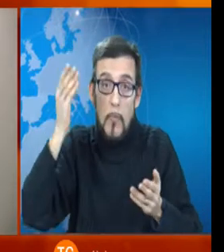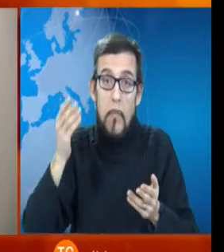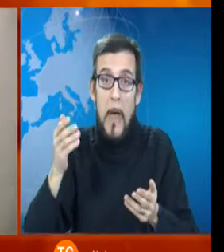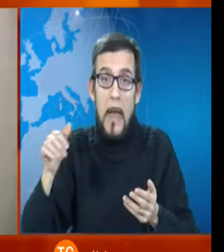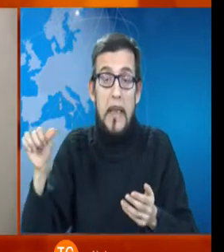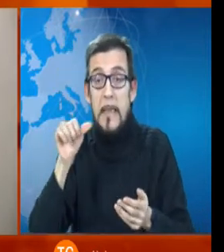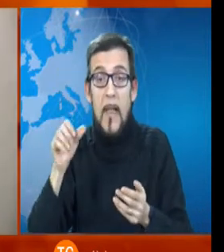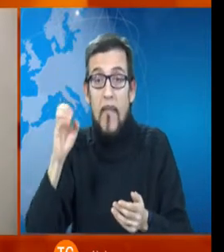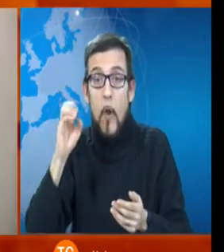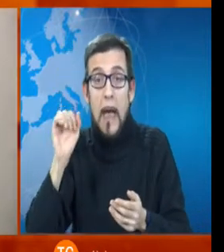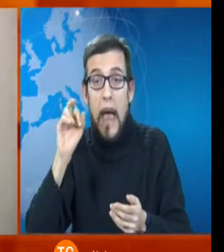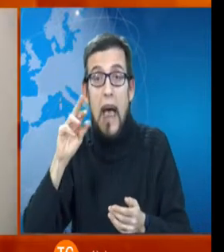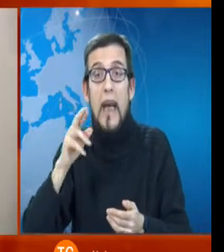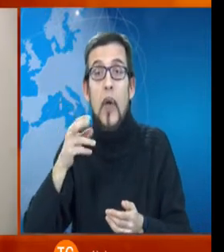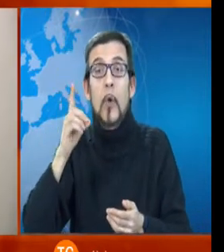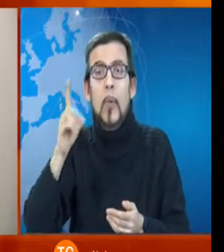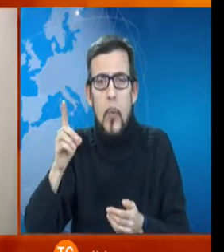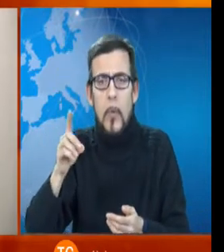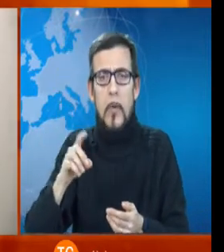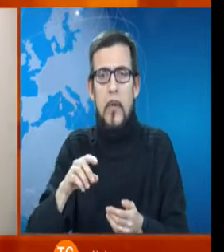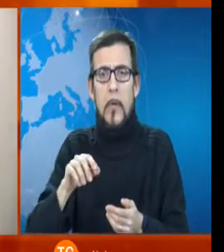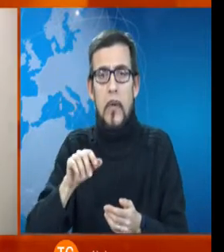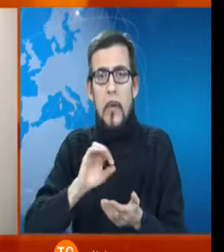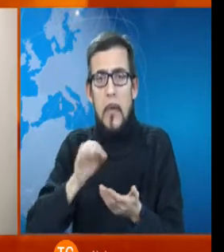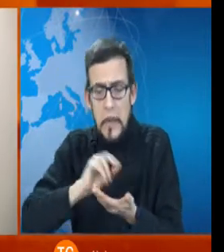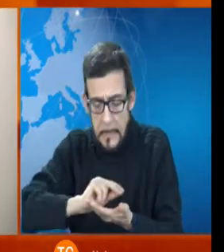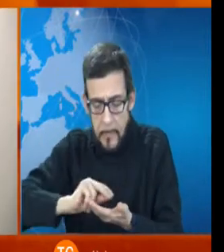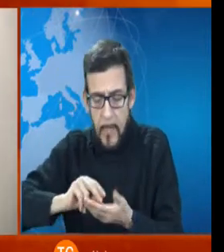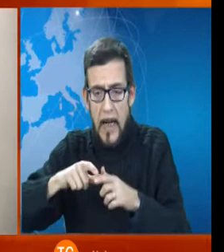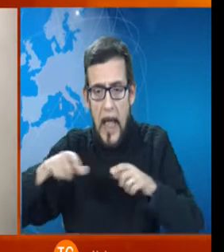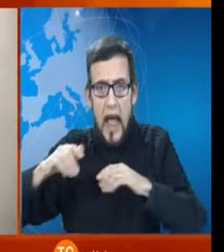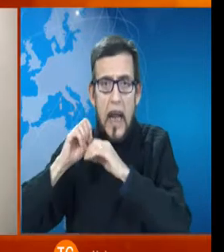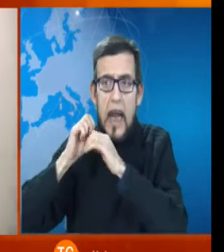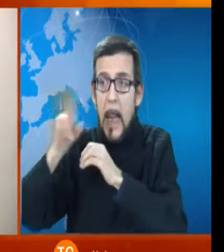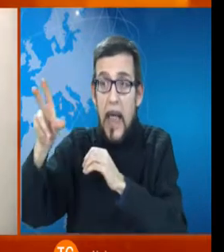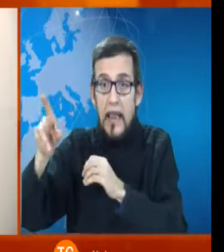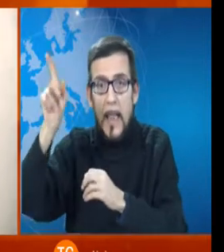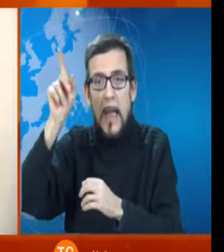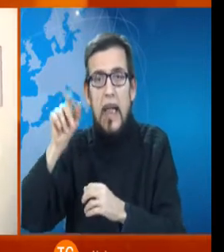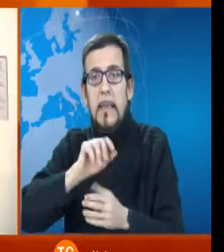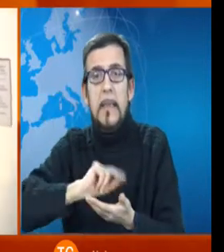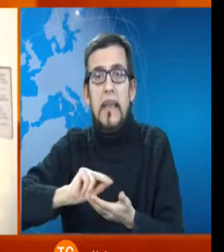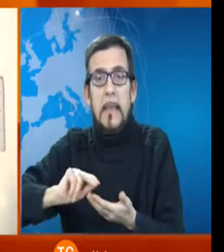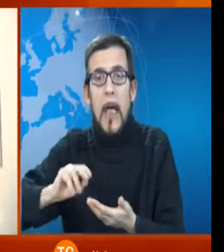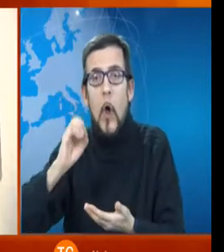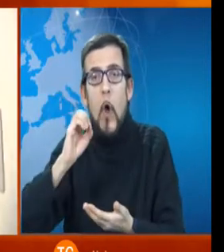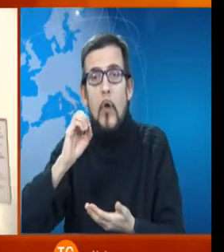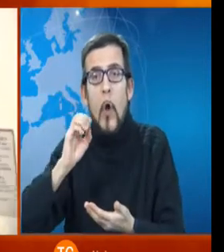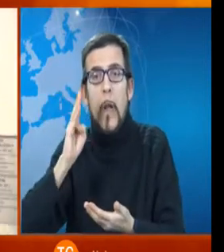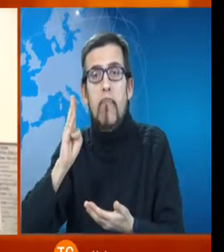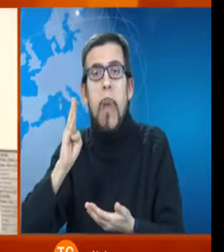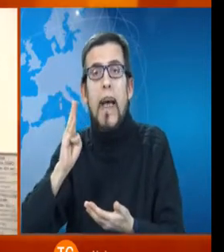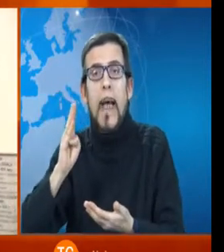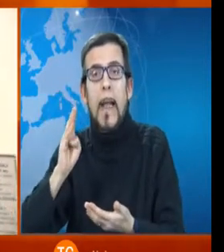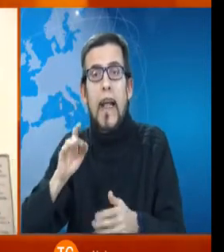Cardu a un certo punto scriverà una lettera al sindaco Ottone Baccaredda è il giugno del 1914